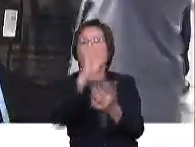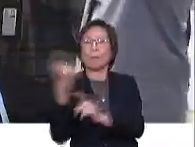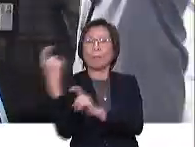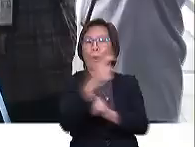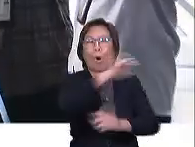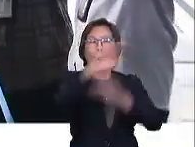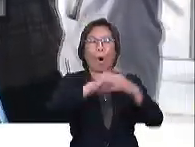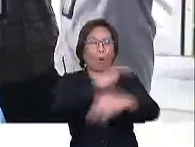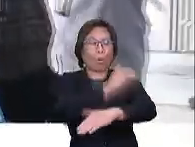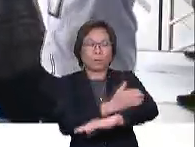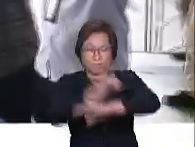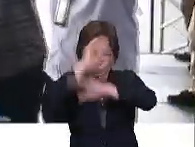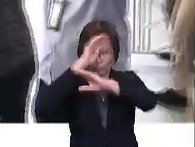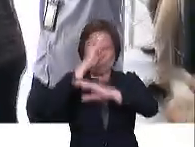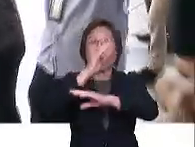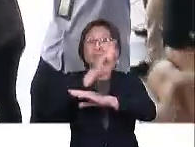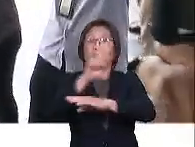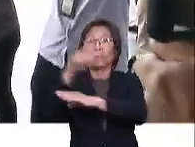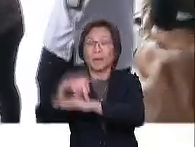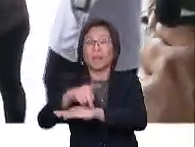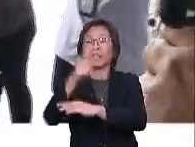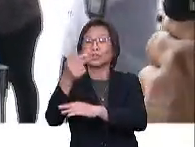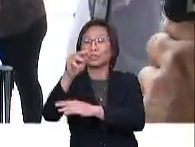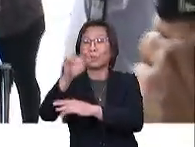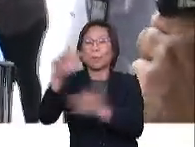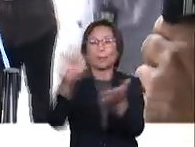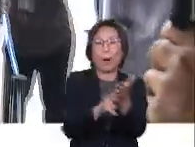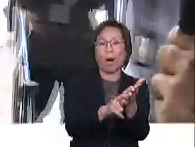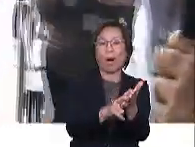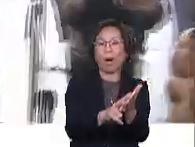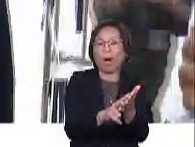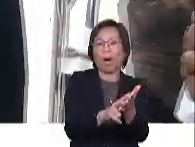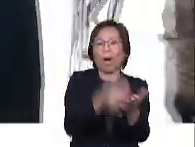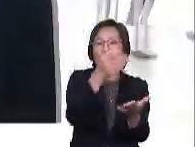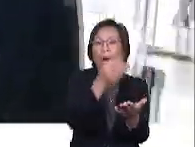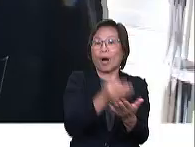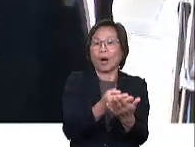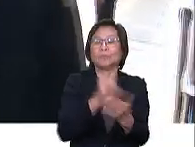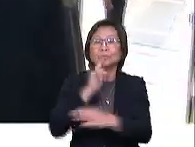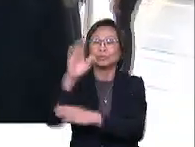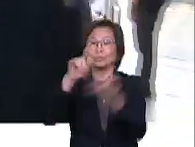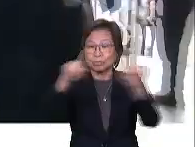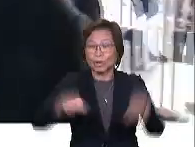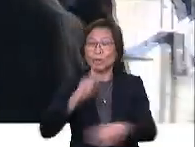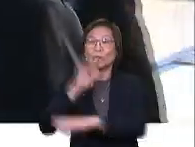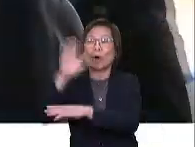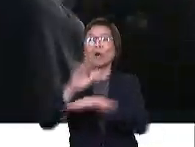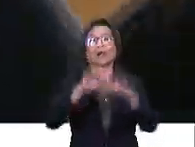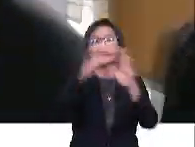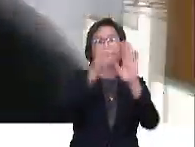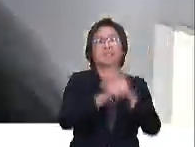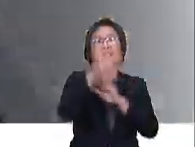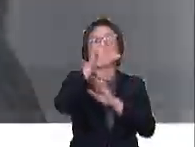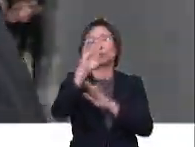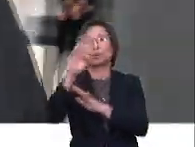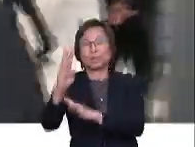semua kuasa pendakwa raya. Tan Sri Tommy juga mengesahkan melalui afidavit bahawa di bawah Seksyen 376, Seri